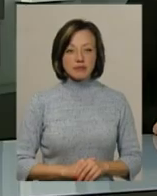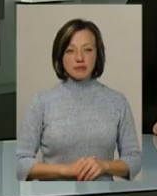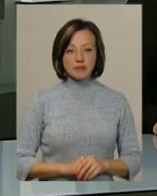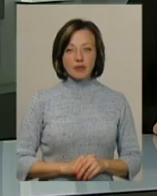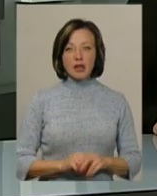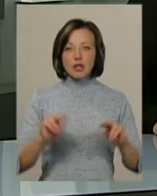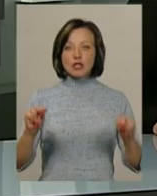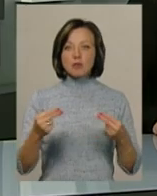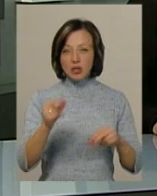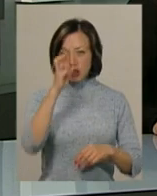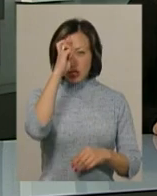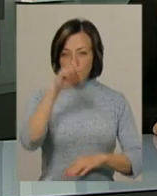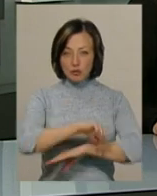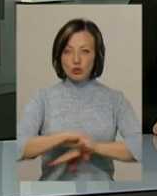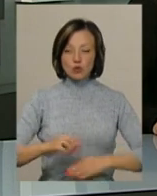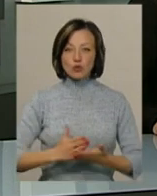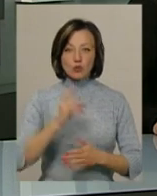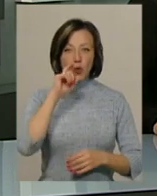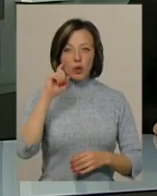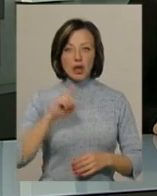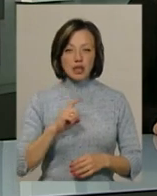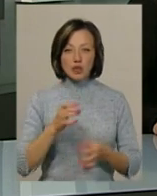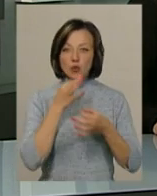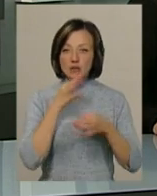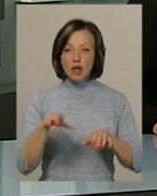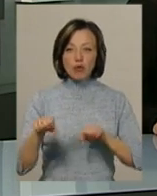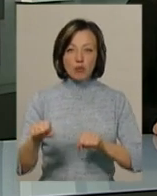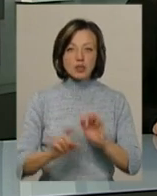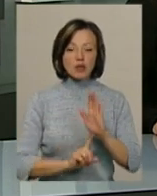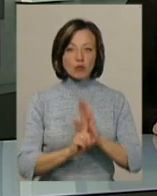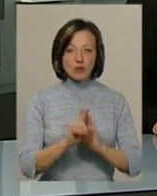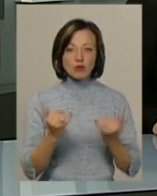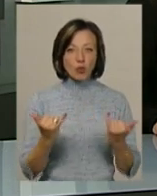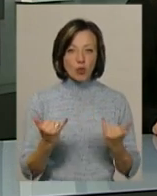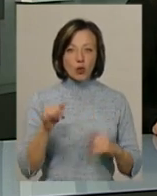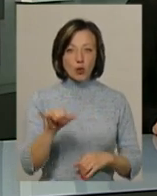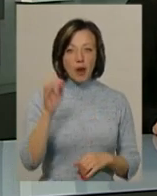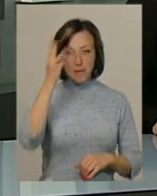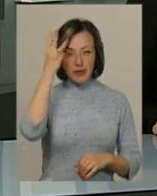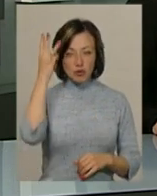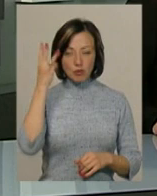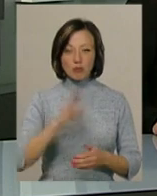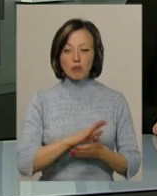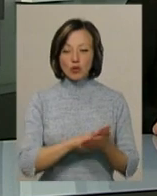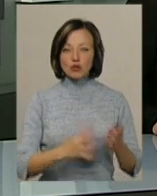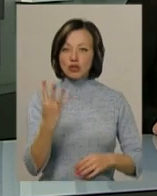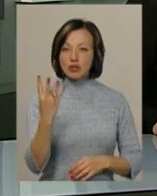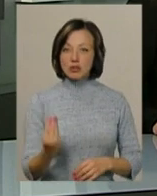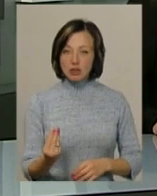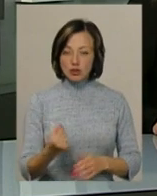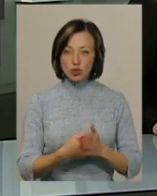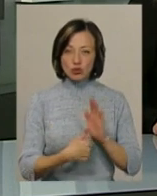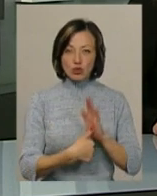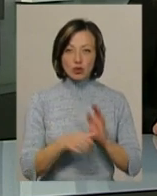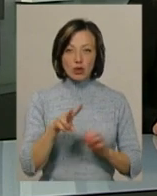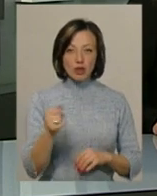Чемпіонат Державної прикордонної служби України з універсального бою стартував сьогодні у Хмельницькому. Впродовж чотирьох днів до 6